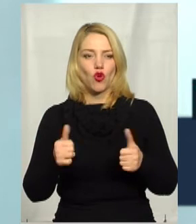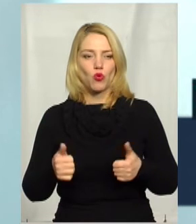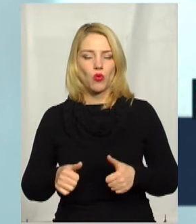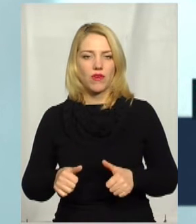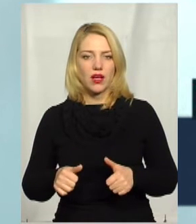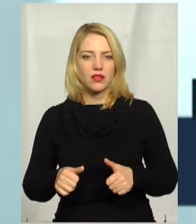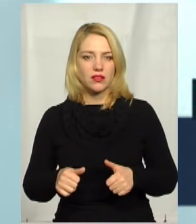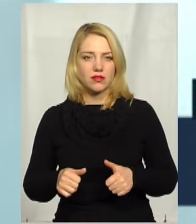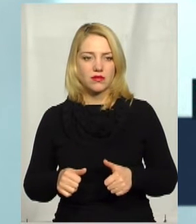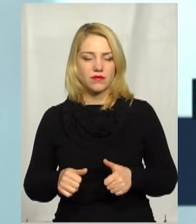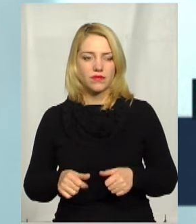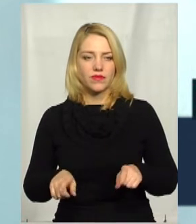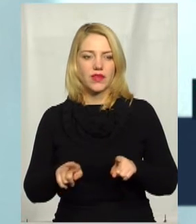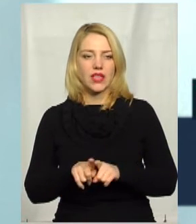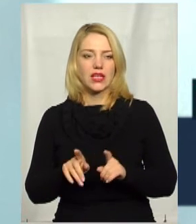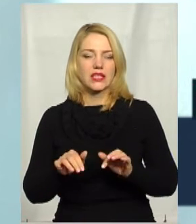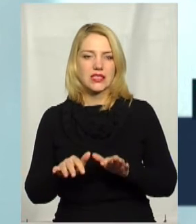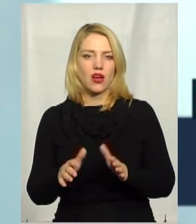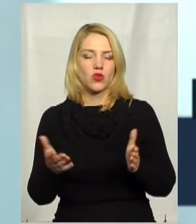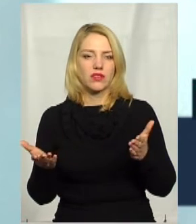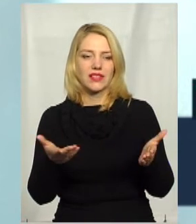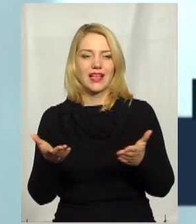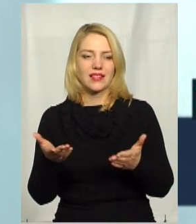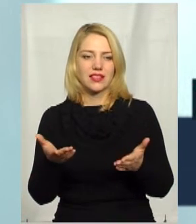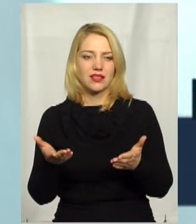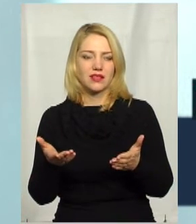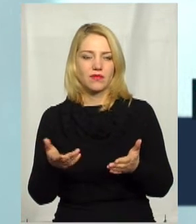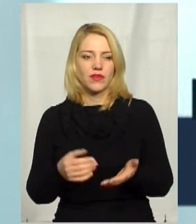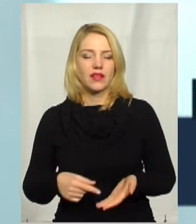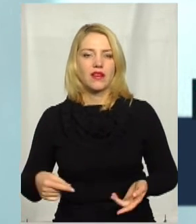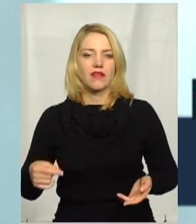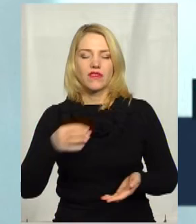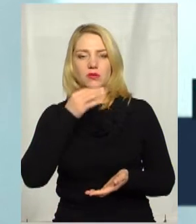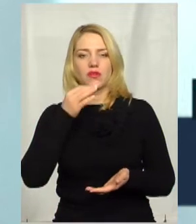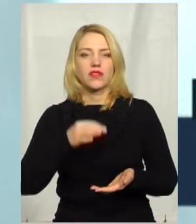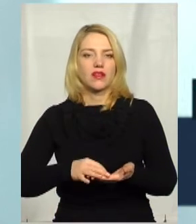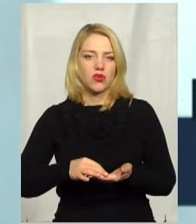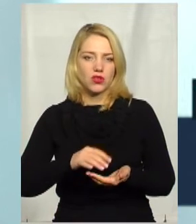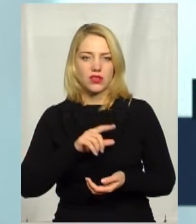таких заходів, які відповідають за